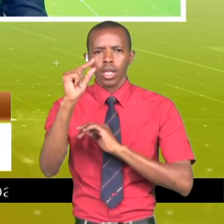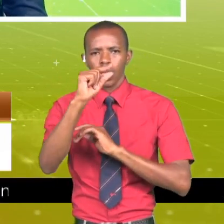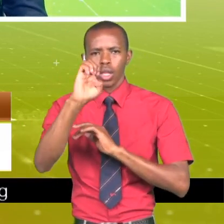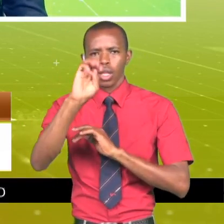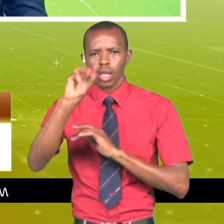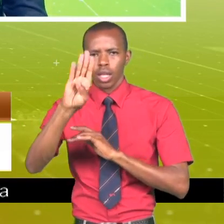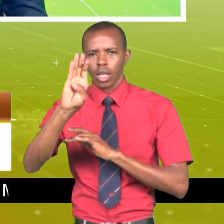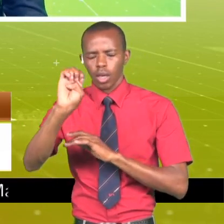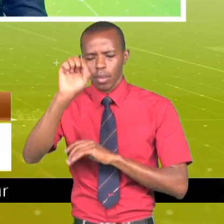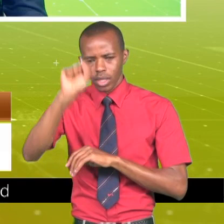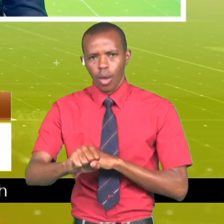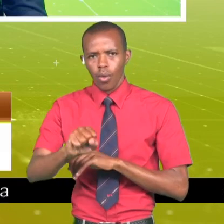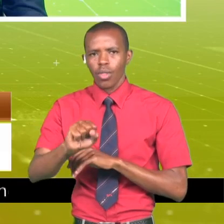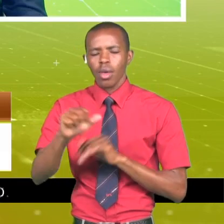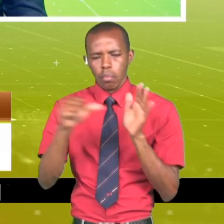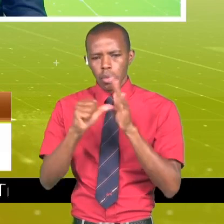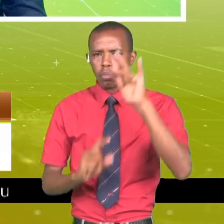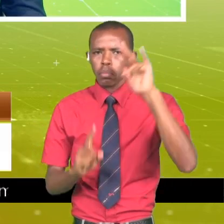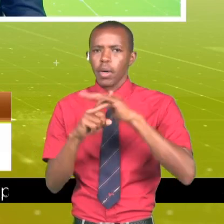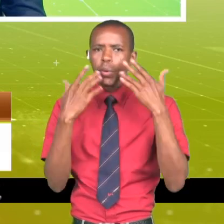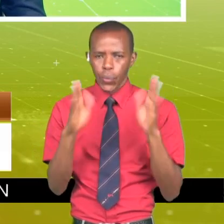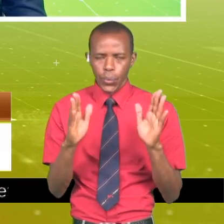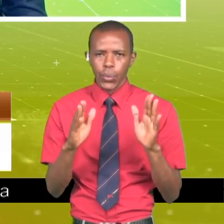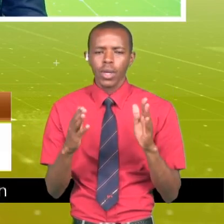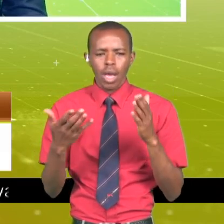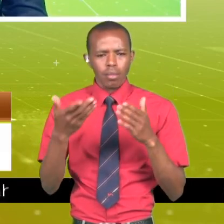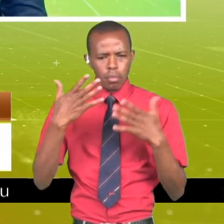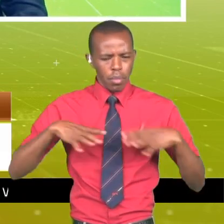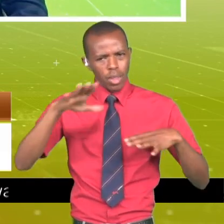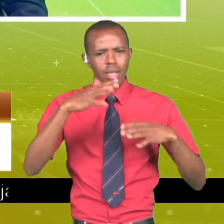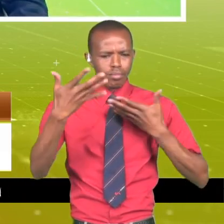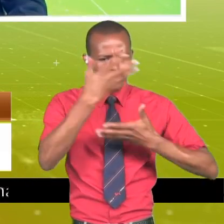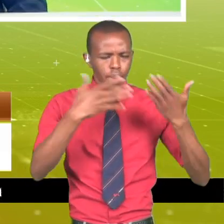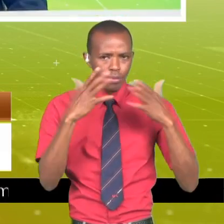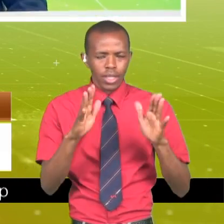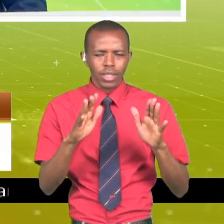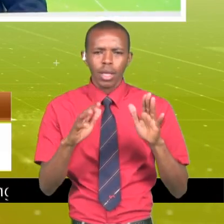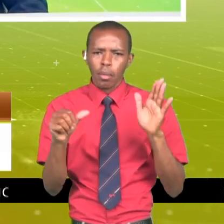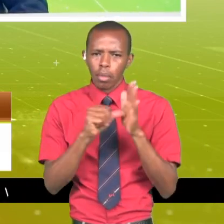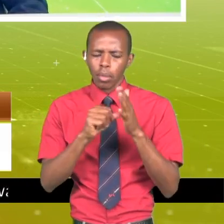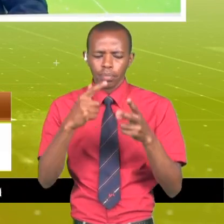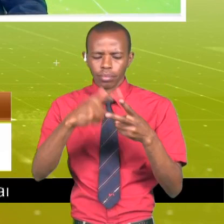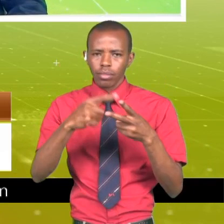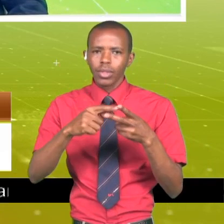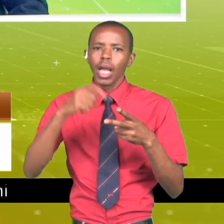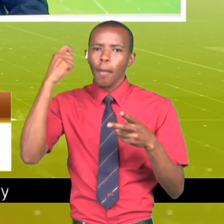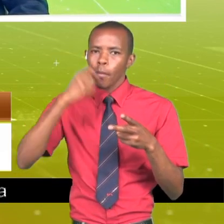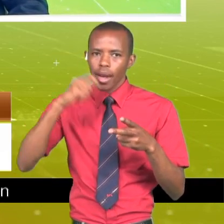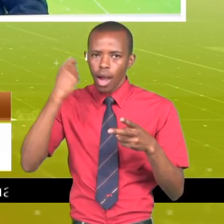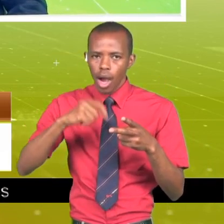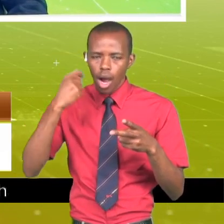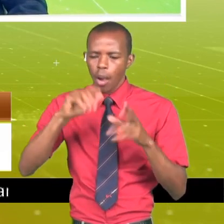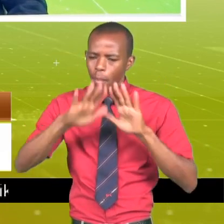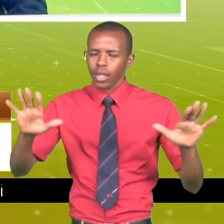matatizo ambayo tayari ya mejitokeza ambayo ni mezungumza na baadhe wakaji wa meneo hayo. Wanasema kwanza tatizo la mira kukosa soko.